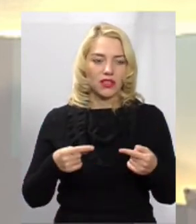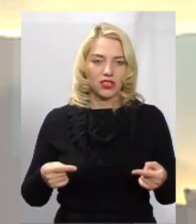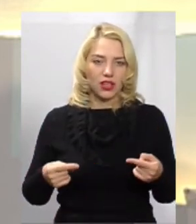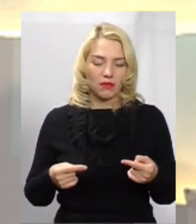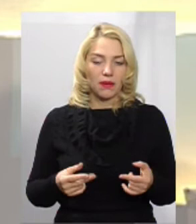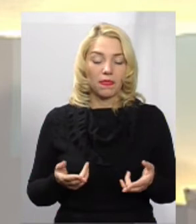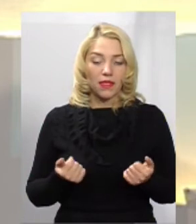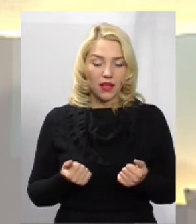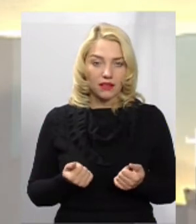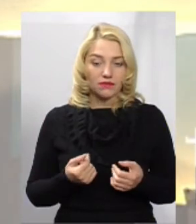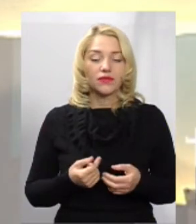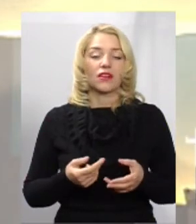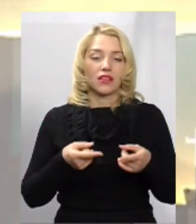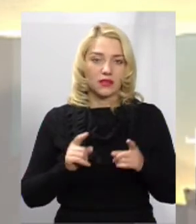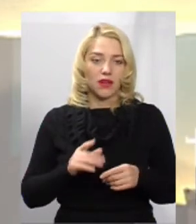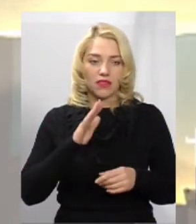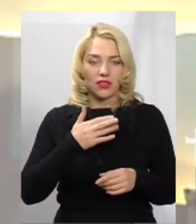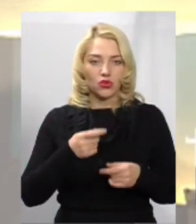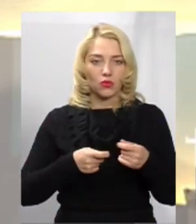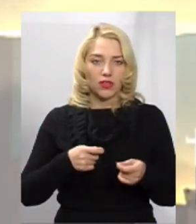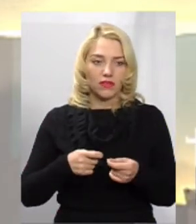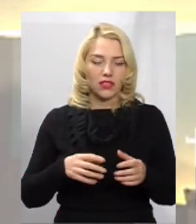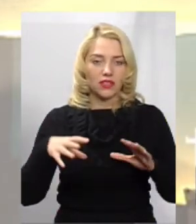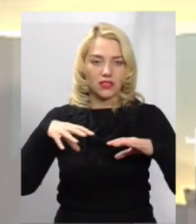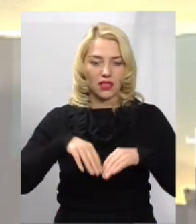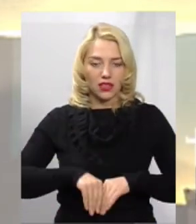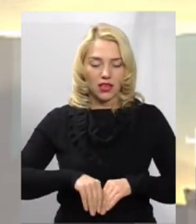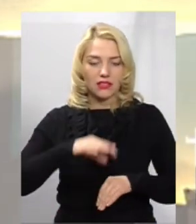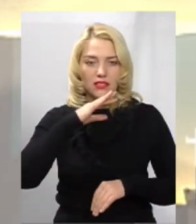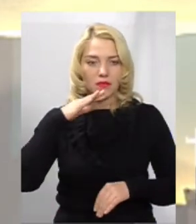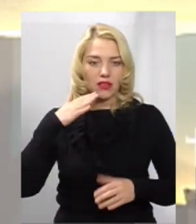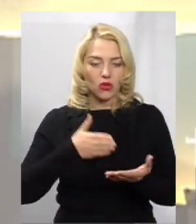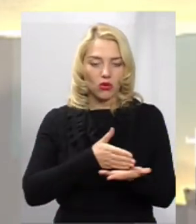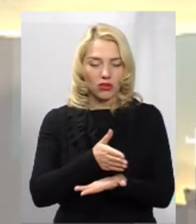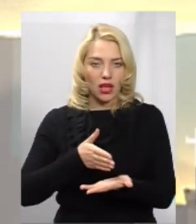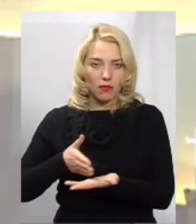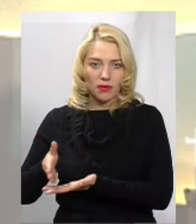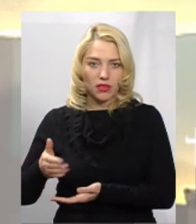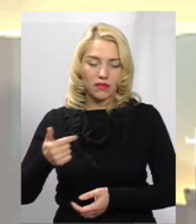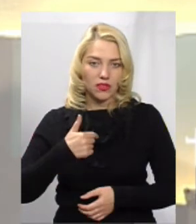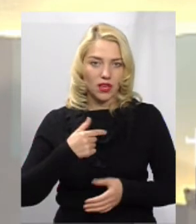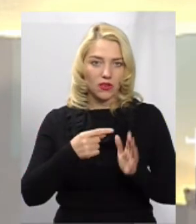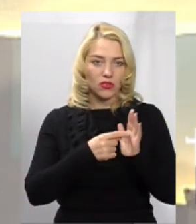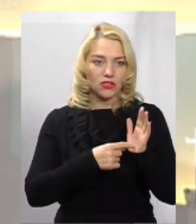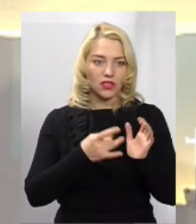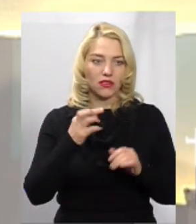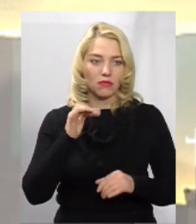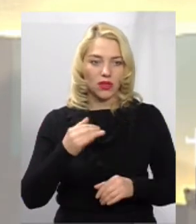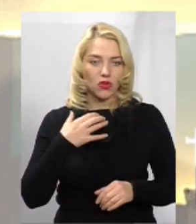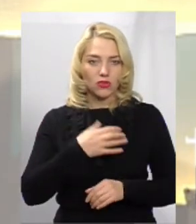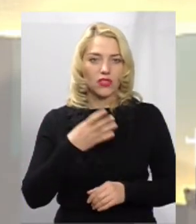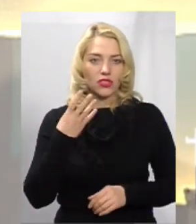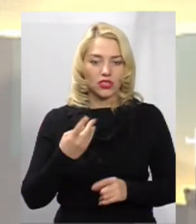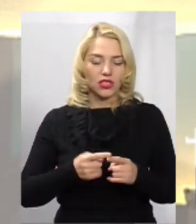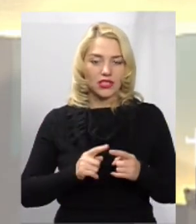Насправді наше управління складається з багатьох напрямків. Я би розділил на таких основних чотири. Це